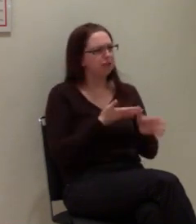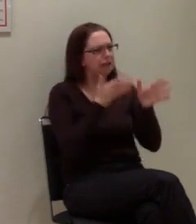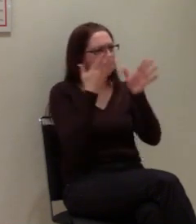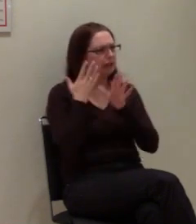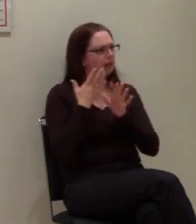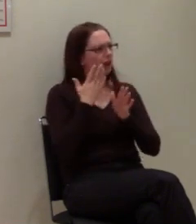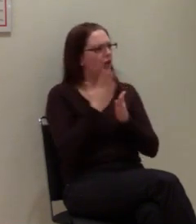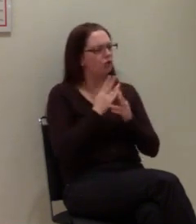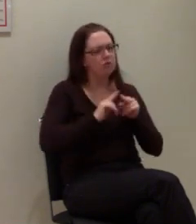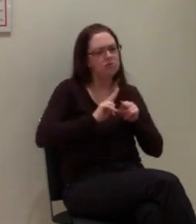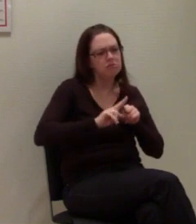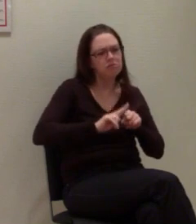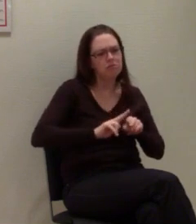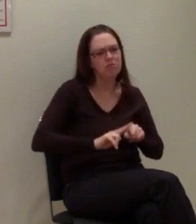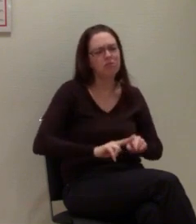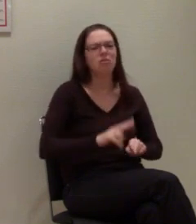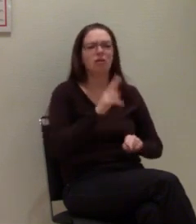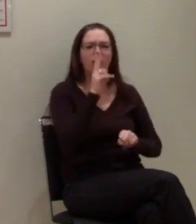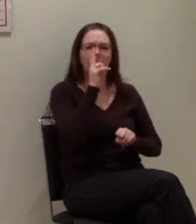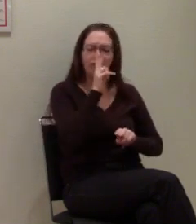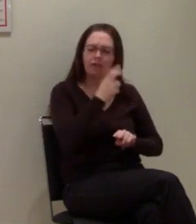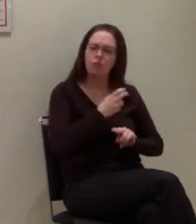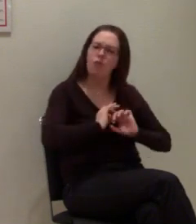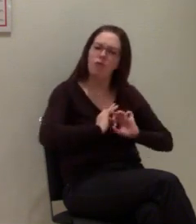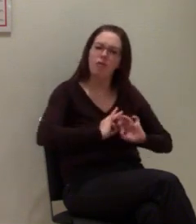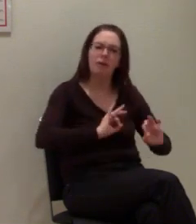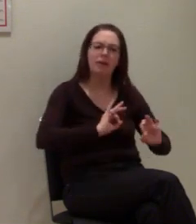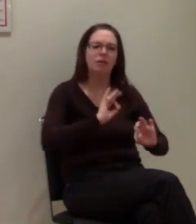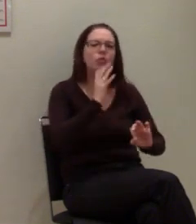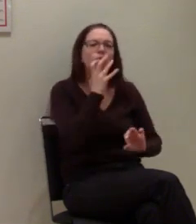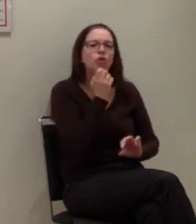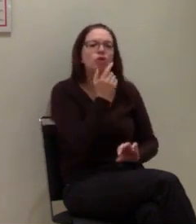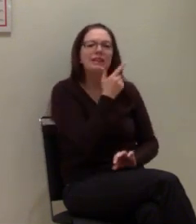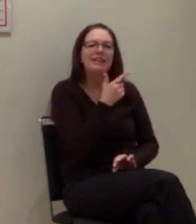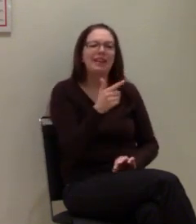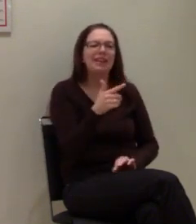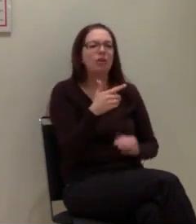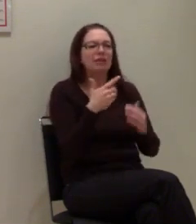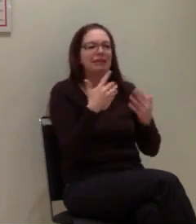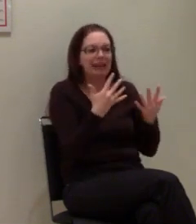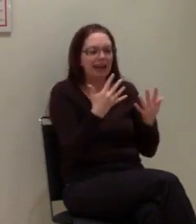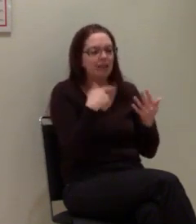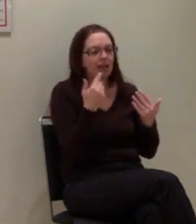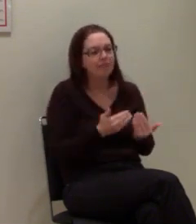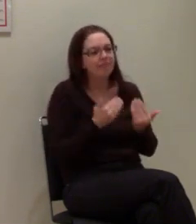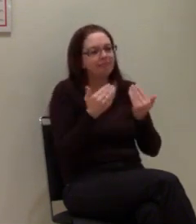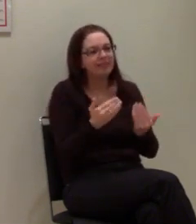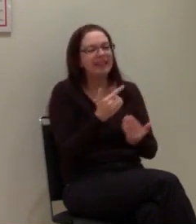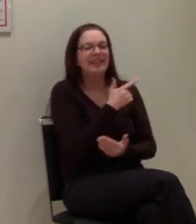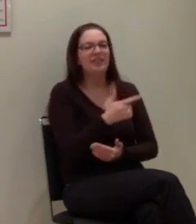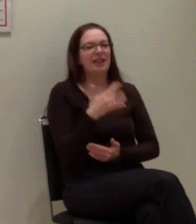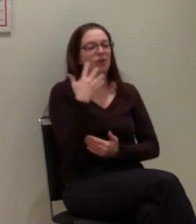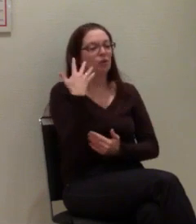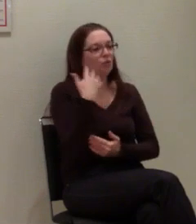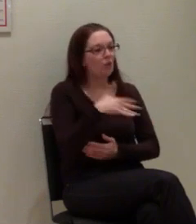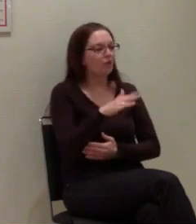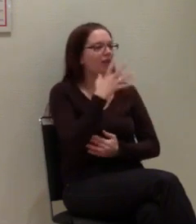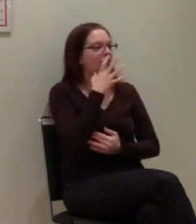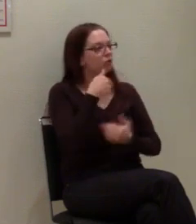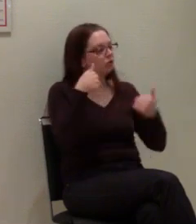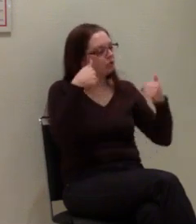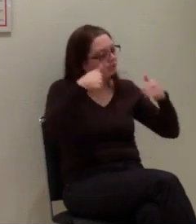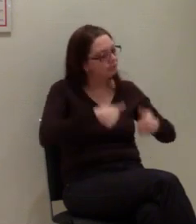Jahren rumdoktert und den wohl jetzt für 2015, das war mal 2010, verpflichtend in jedem